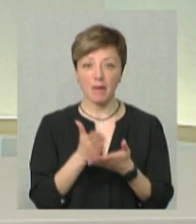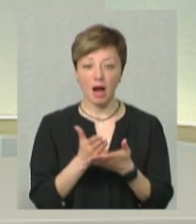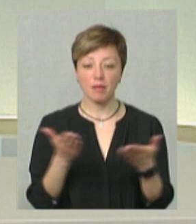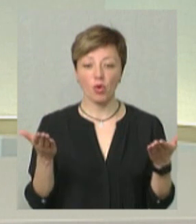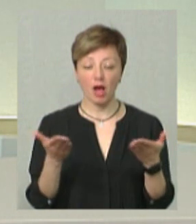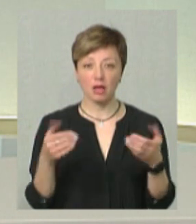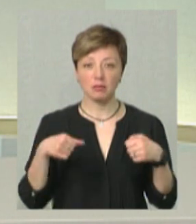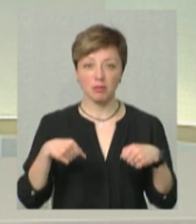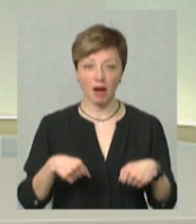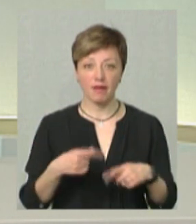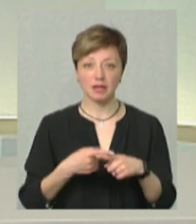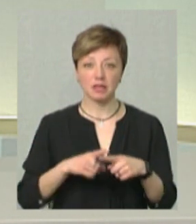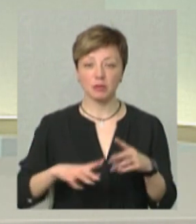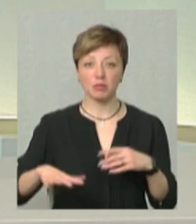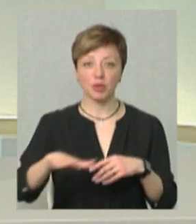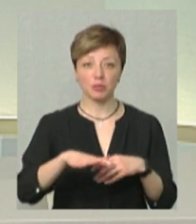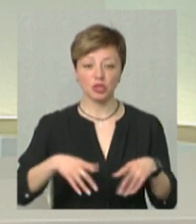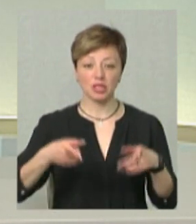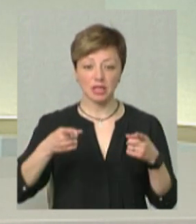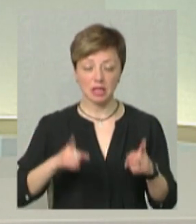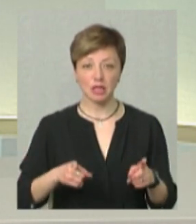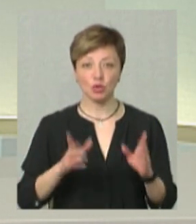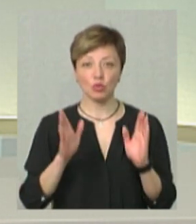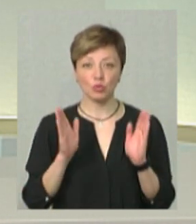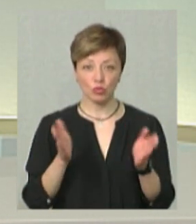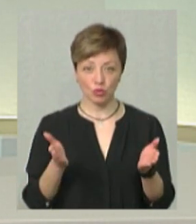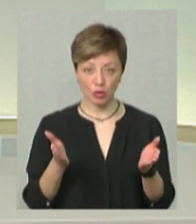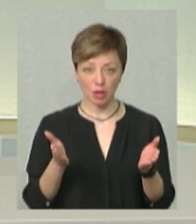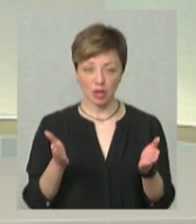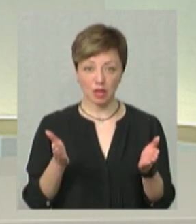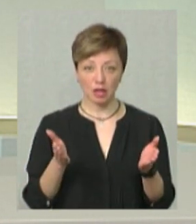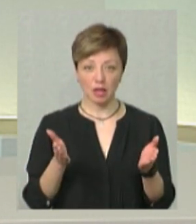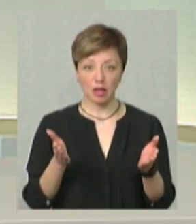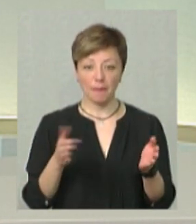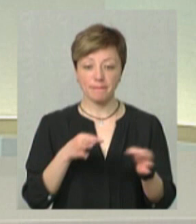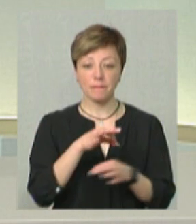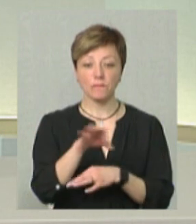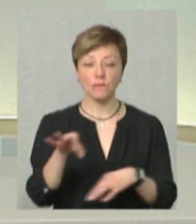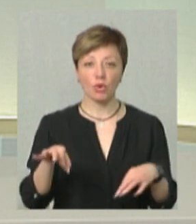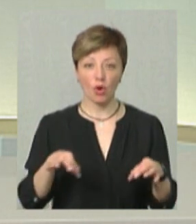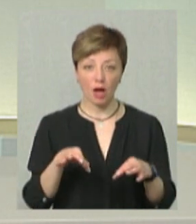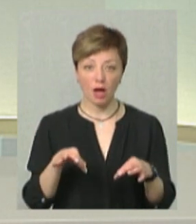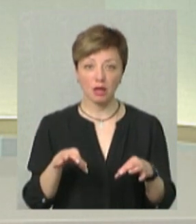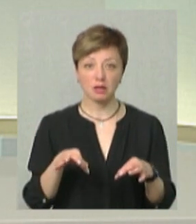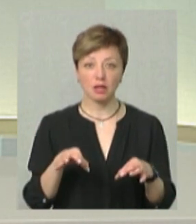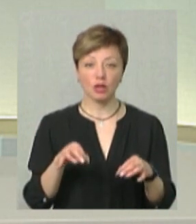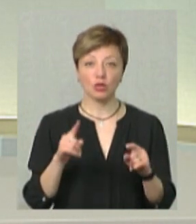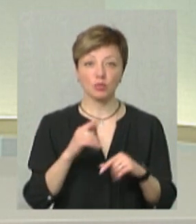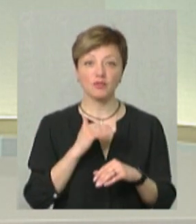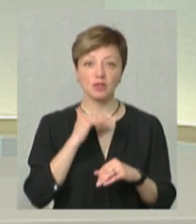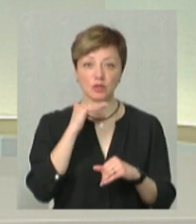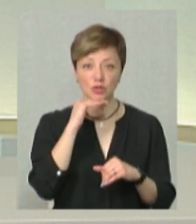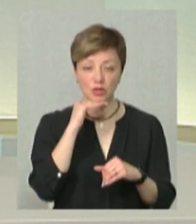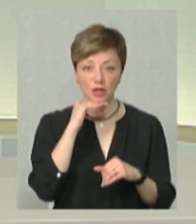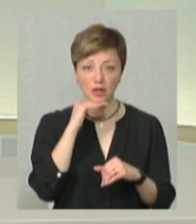права на ці приміщення. У нас там дійсно буде цей проєкт, тому що вистачає